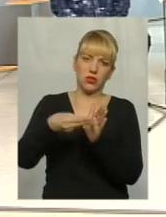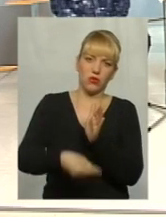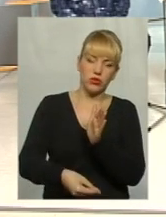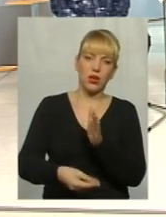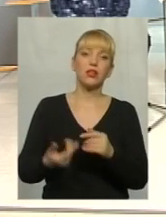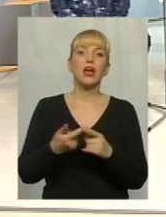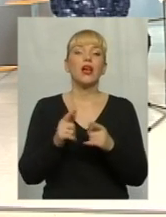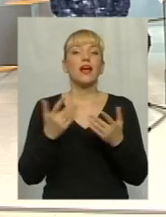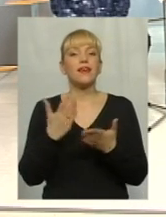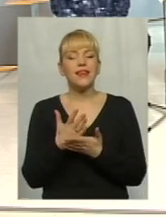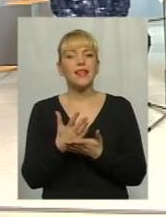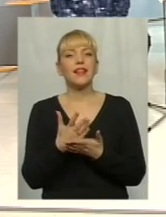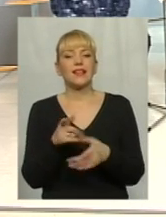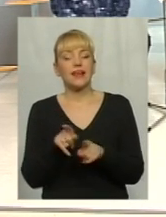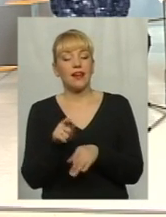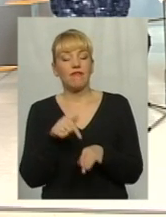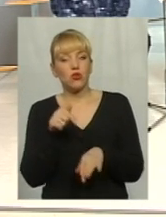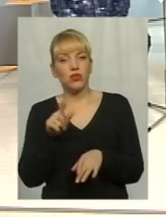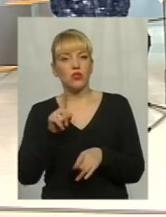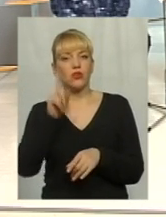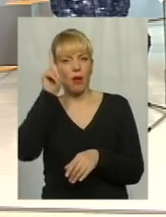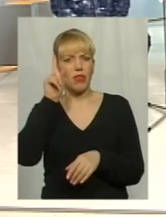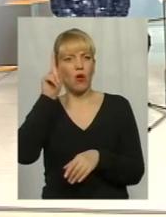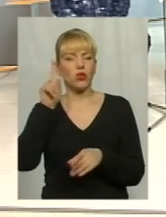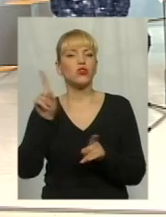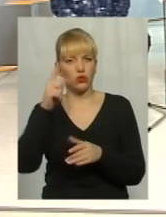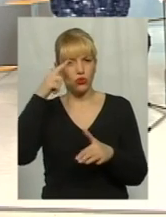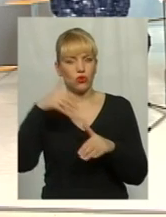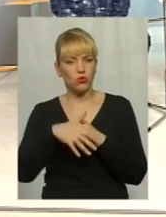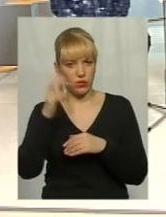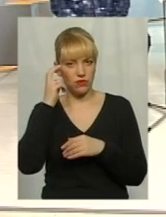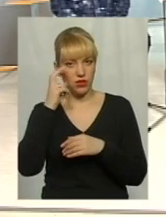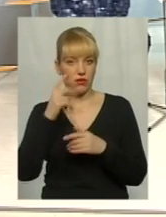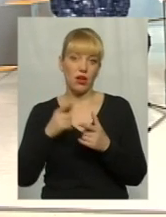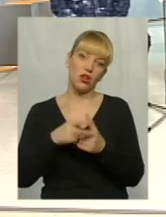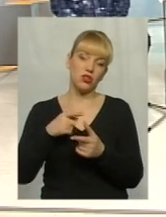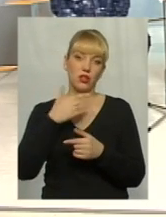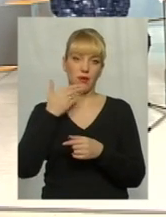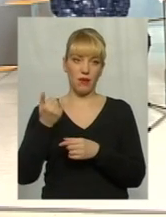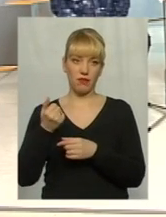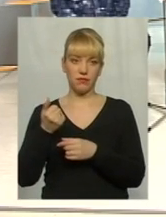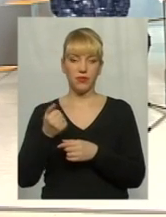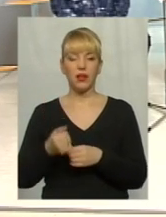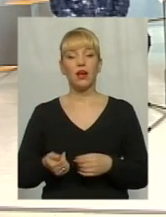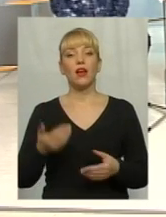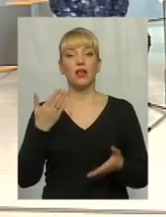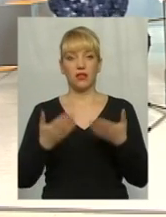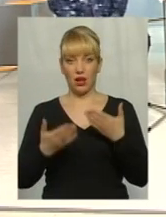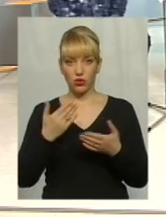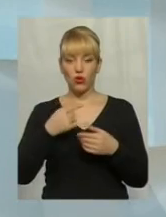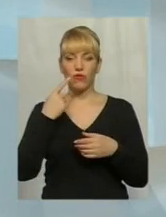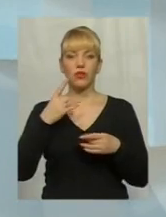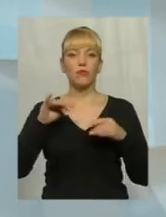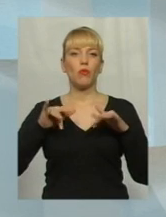якісь відчуття, що там на горі у Києві щось розуміють? Чи немає? Ви знаєте, що якщо взяти події